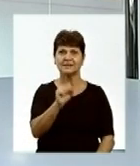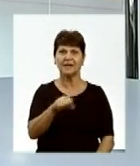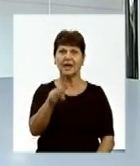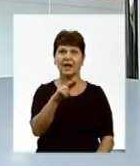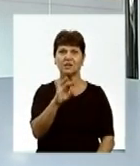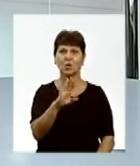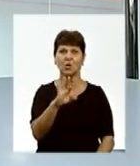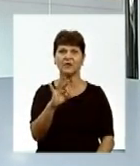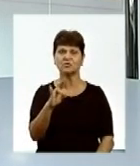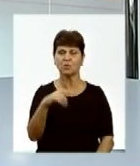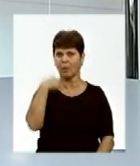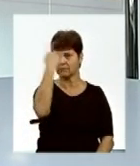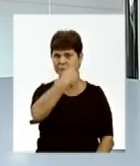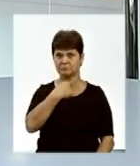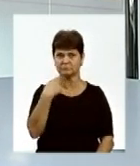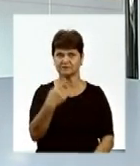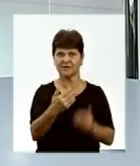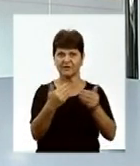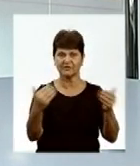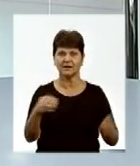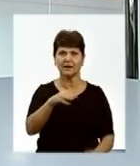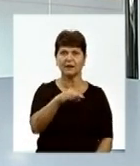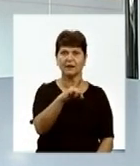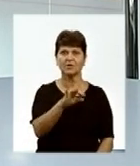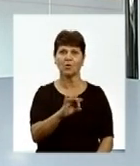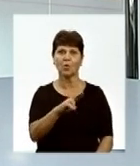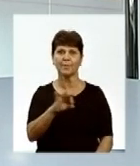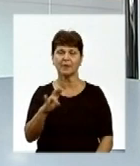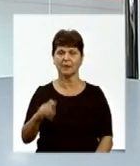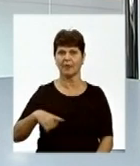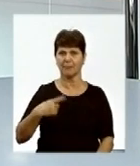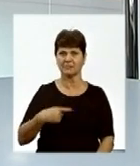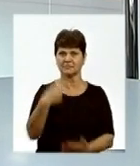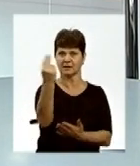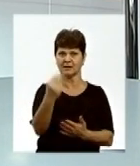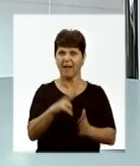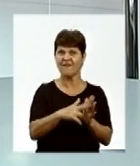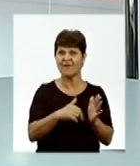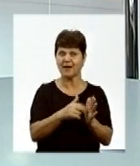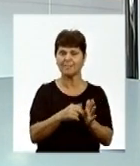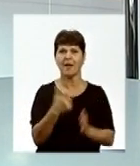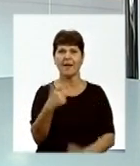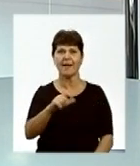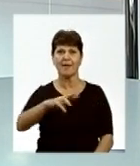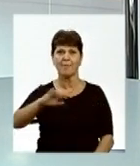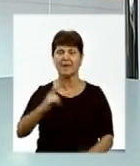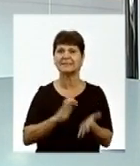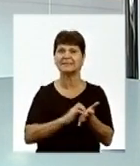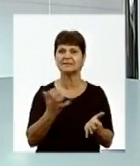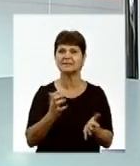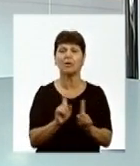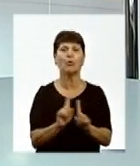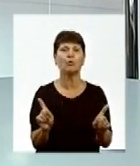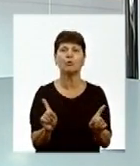представила персональну виставку під назвою «Тропіки». Свої картини мисткиня малює фарбами та емалями на склі. В чому